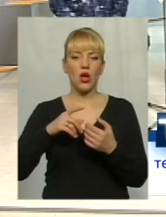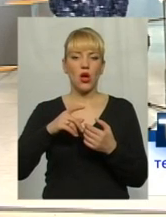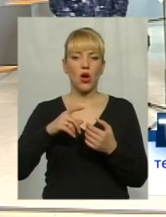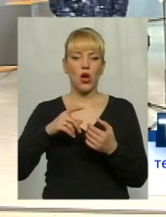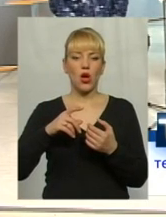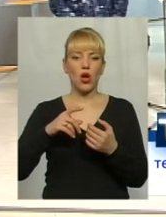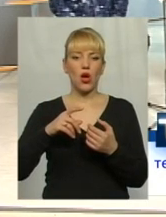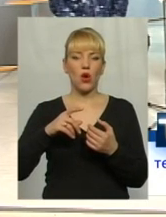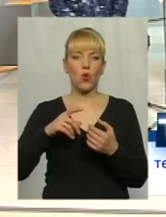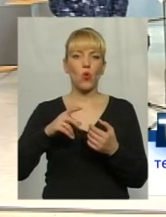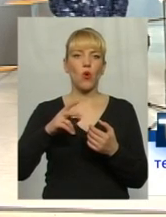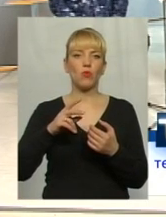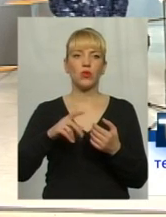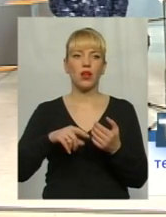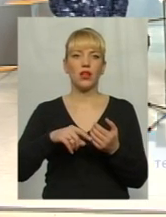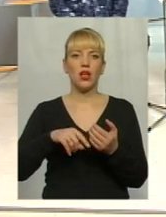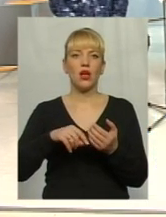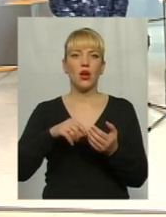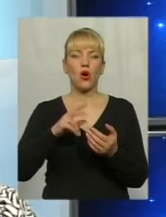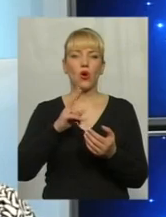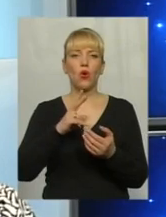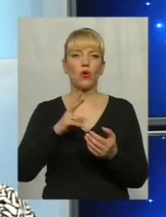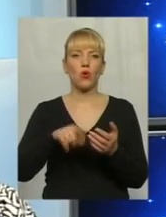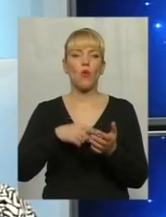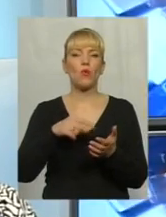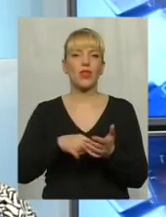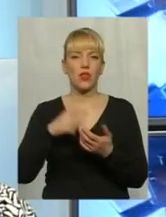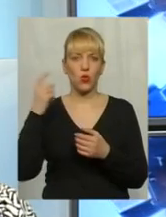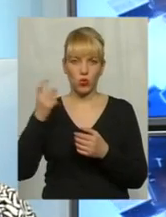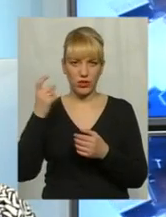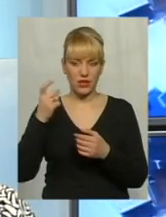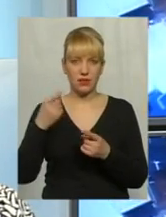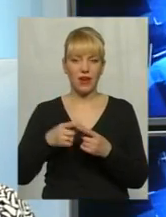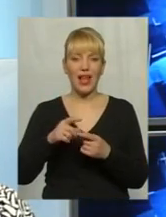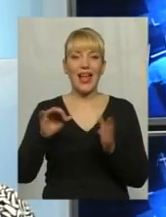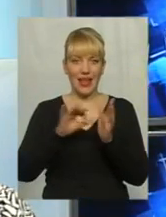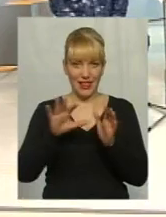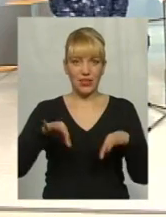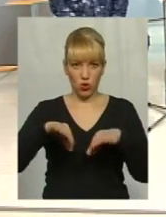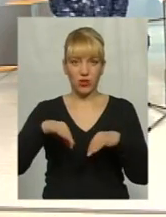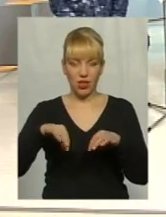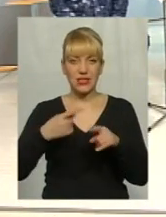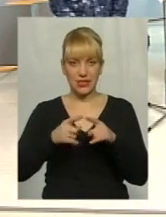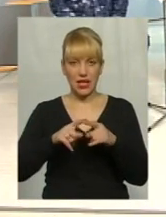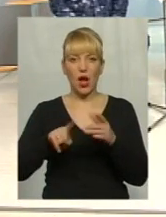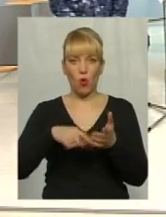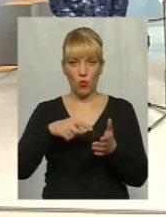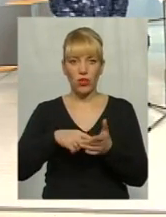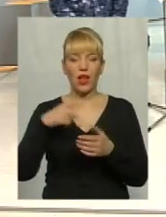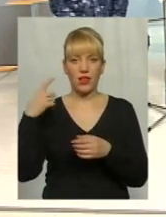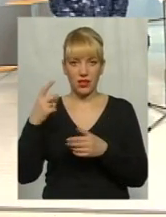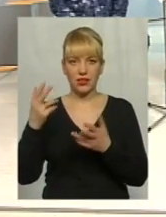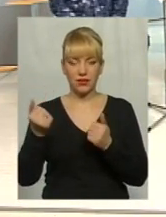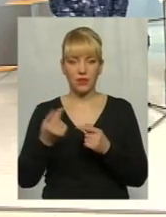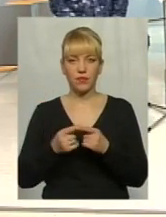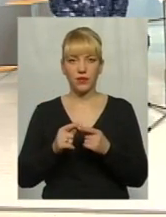комунального хозяйства, так? Ну, це комунальне підприємство, так. Ні в електроторанцію, з